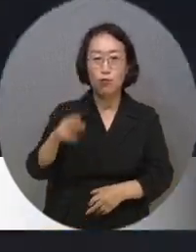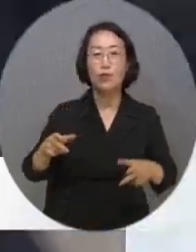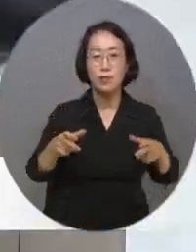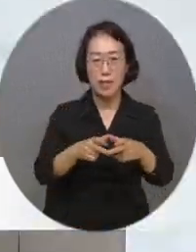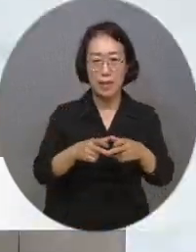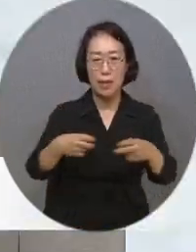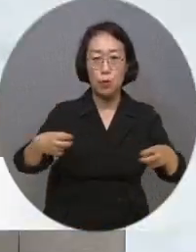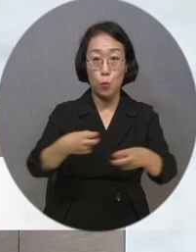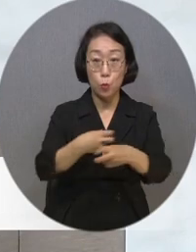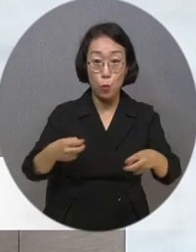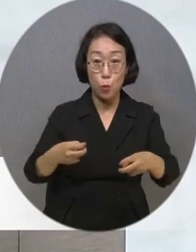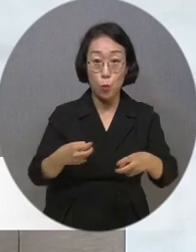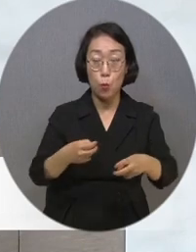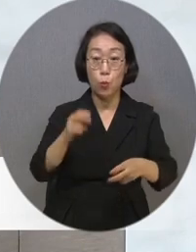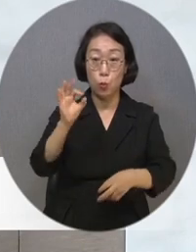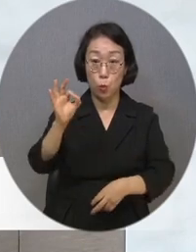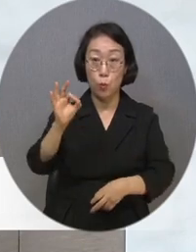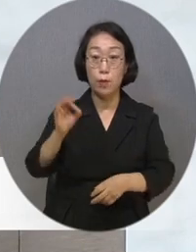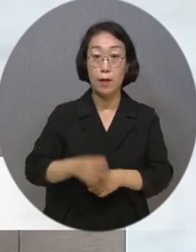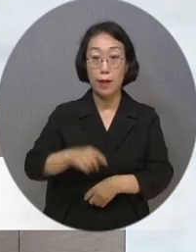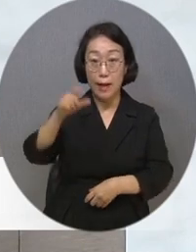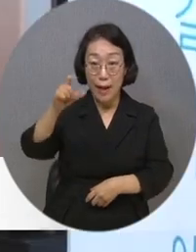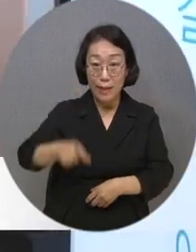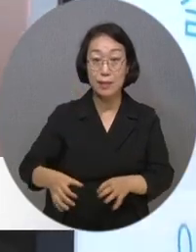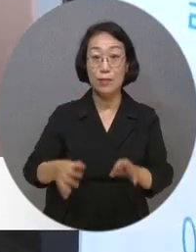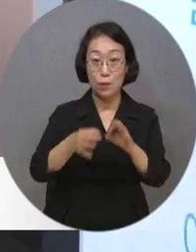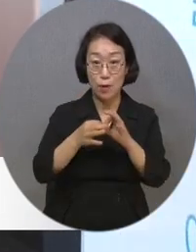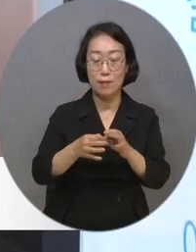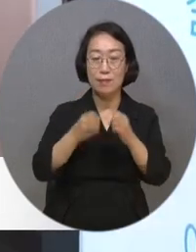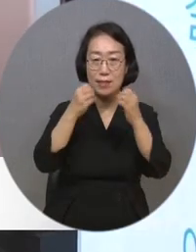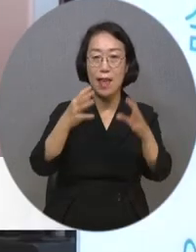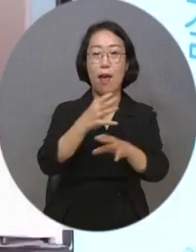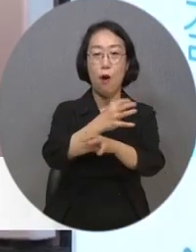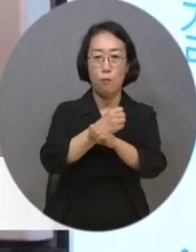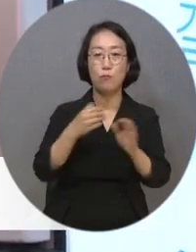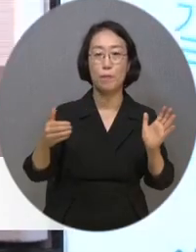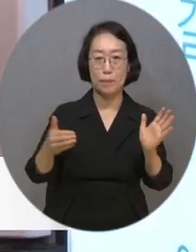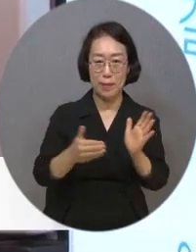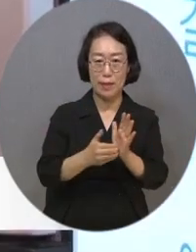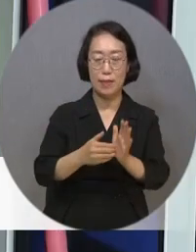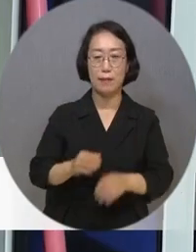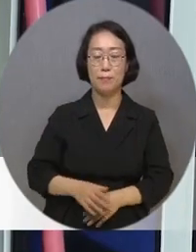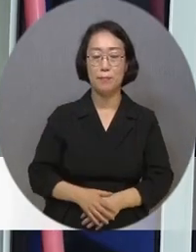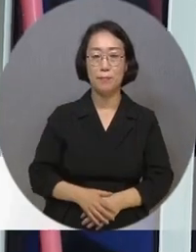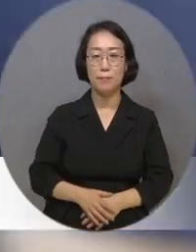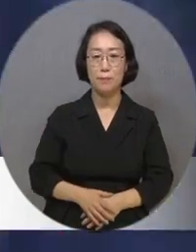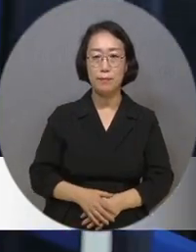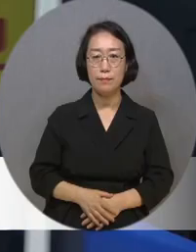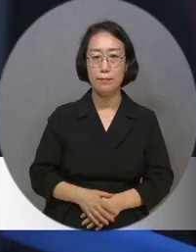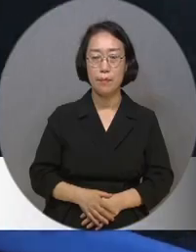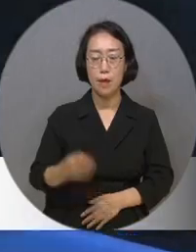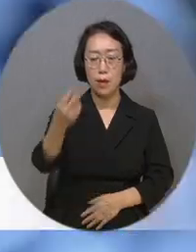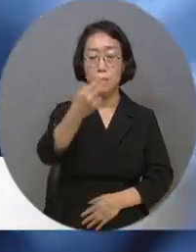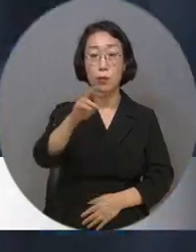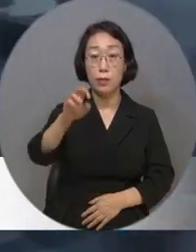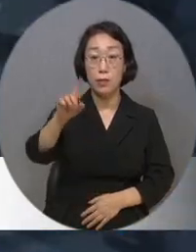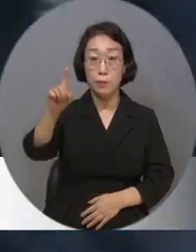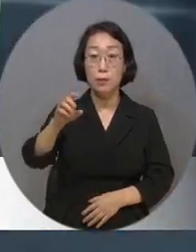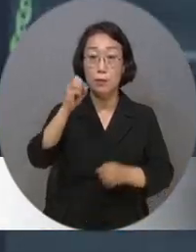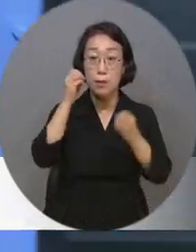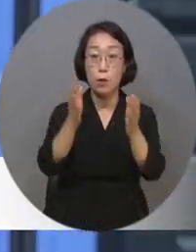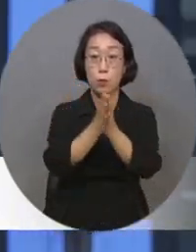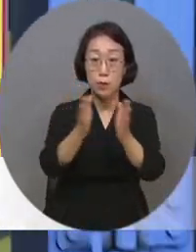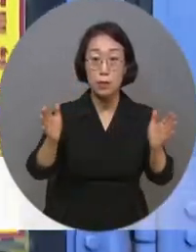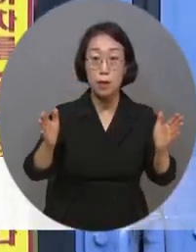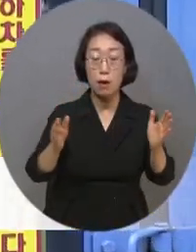활성화하기 위해 전용카드 신규 출시 업무협약을 지난 20일 체결했습니다. 지난 2021년 도입된 이